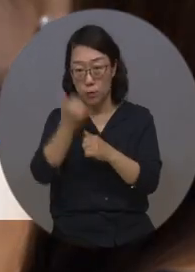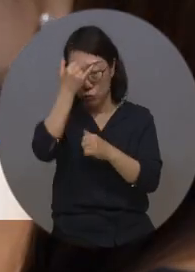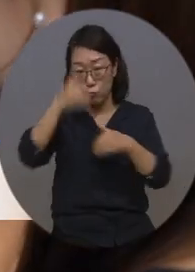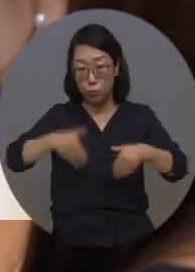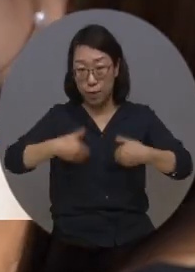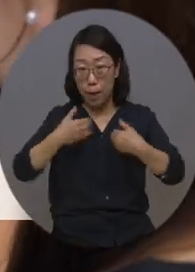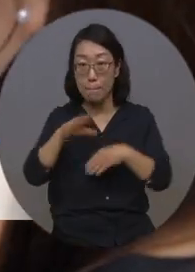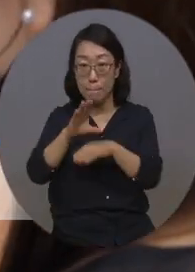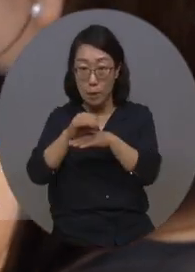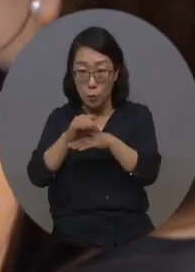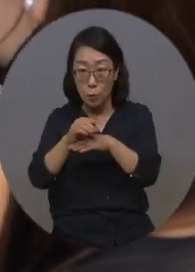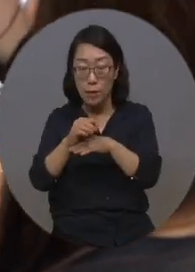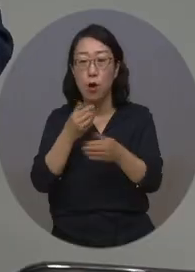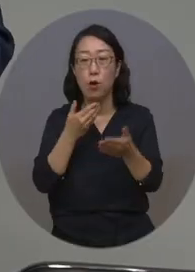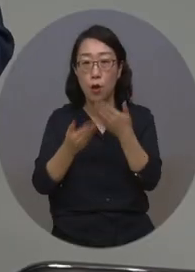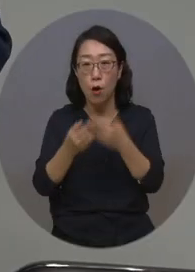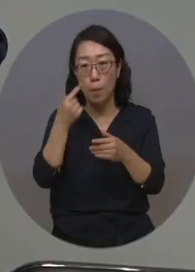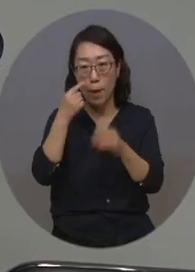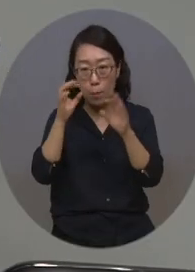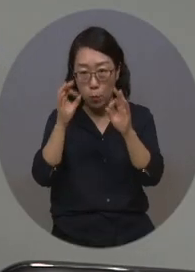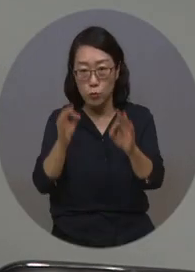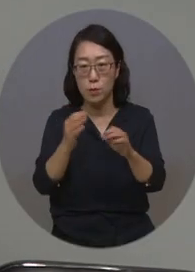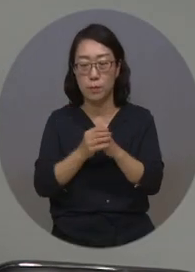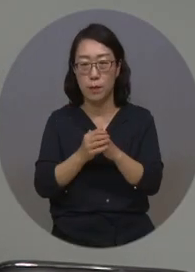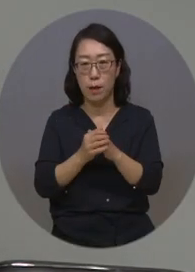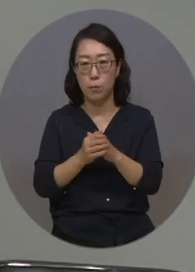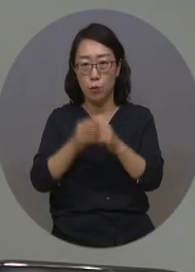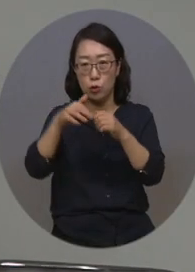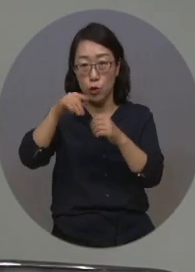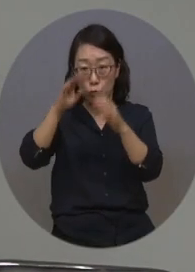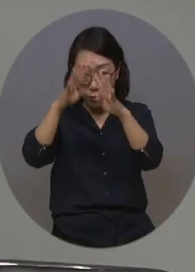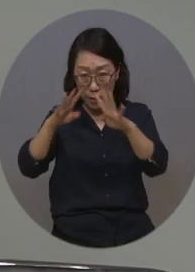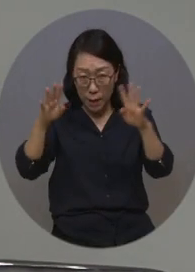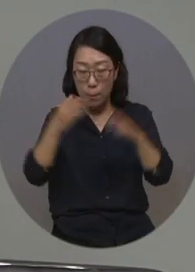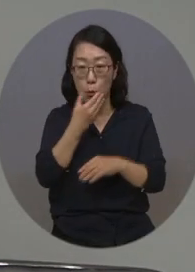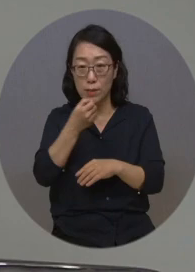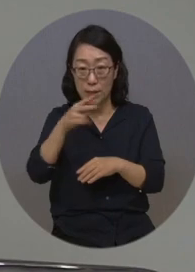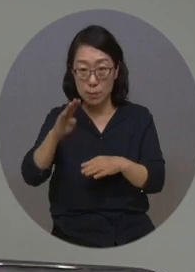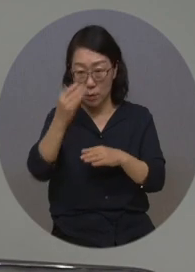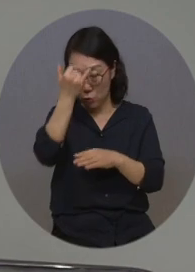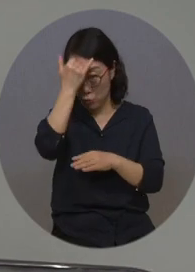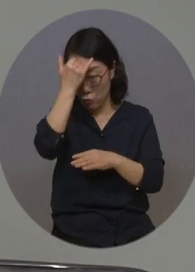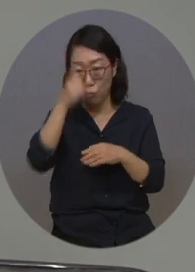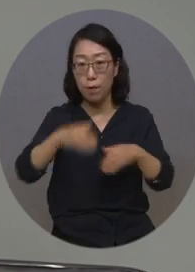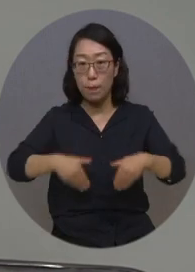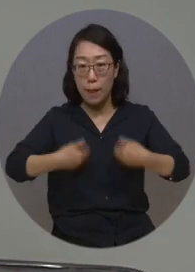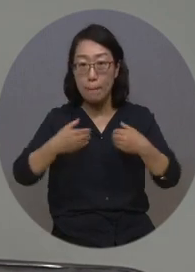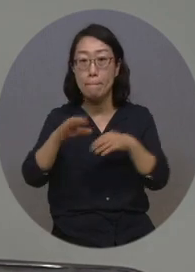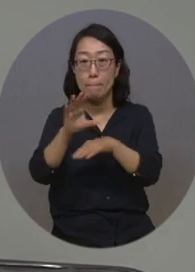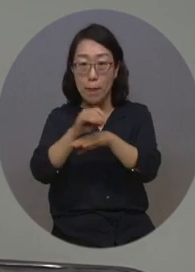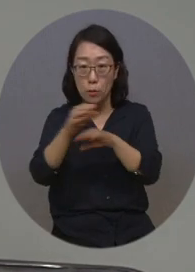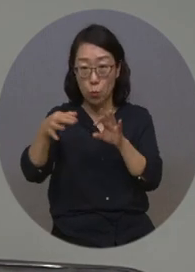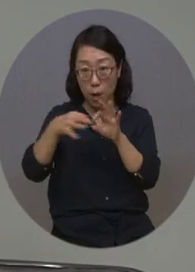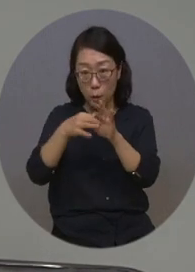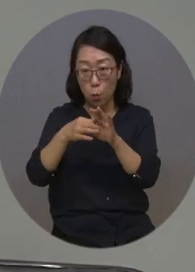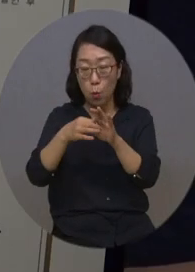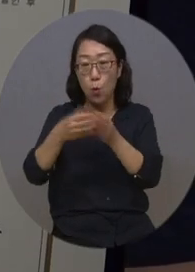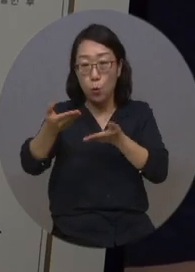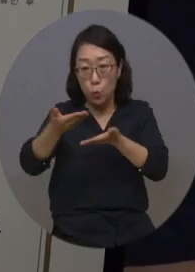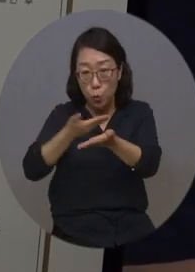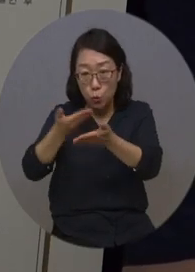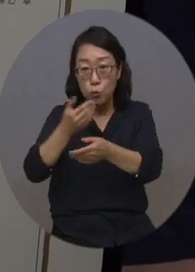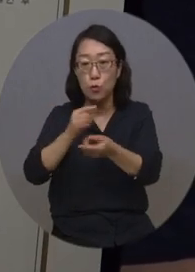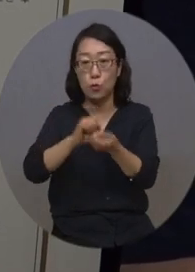관련 직무를 경험할 수 있습니다. 앞으로 청운대학교와 복지TV 충남방송 간의 미디어 전무인력, 정보, 시설 등의